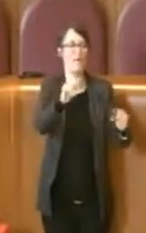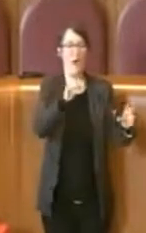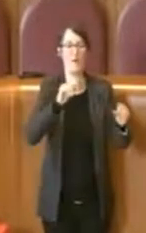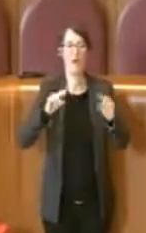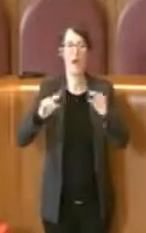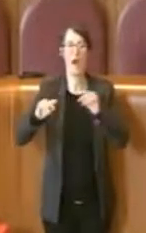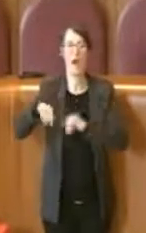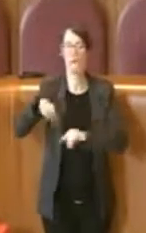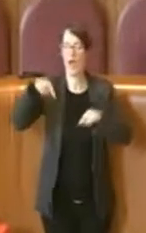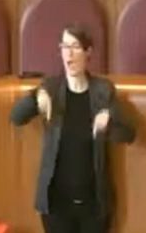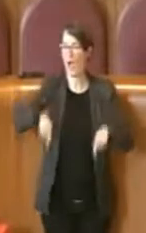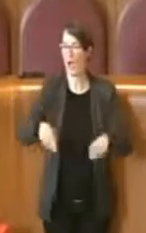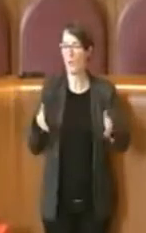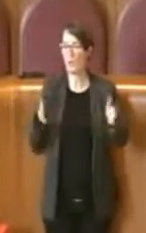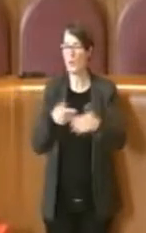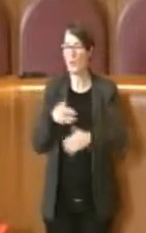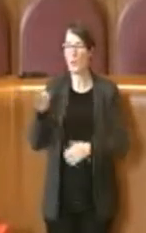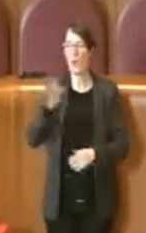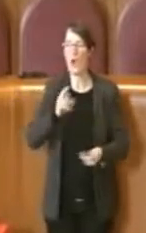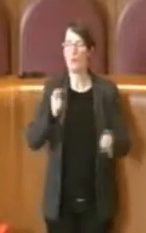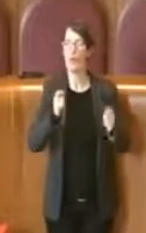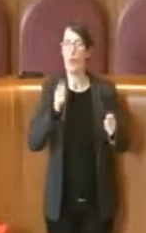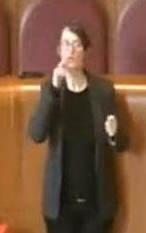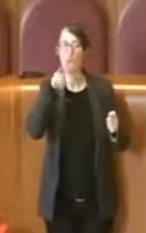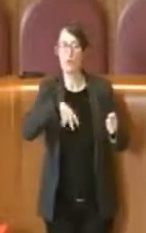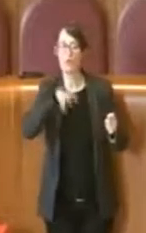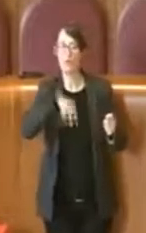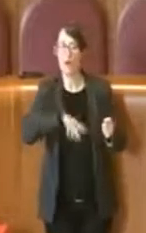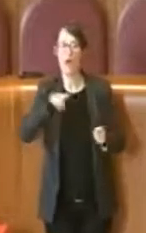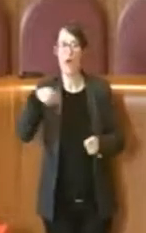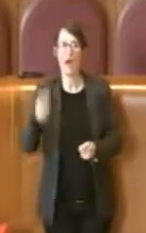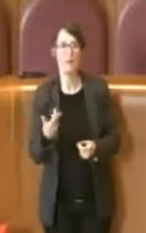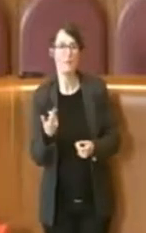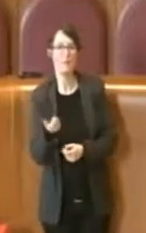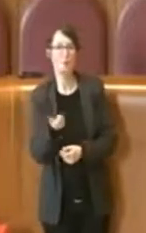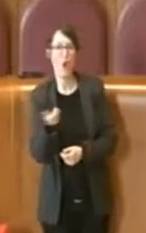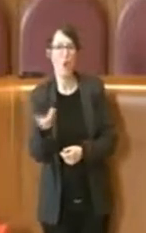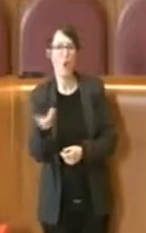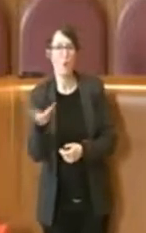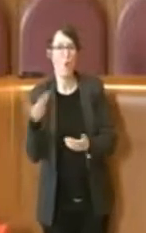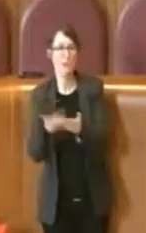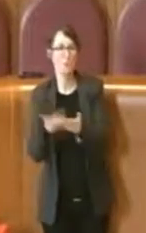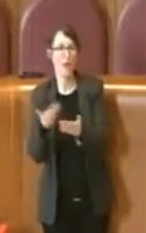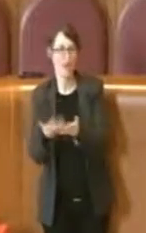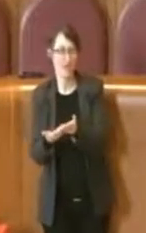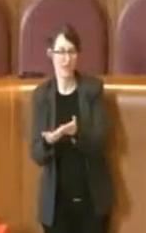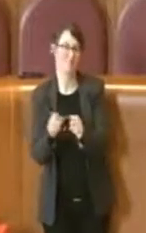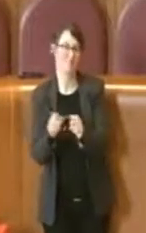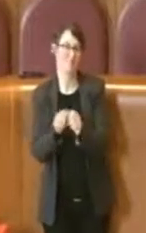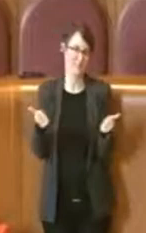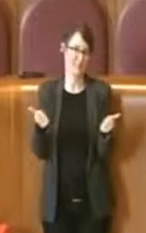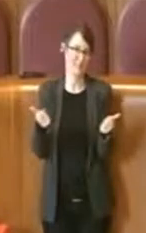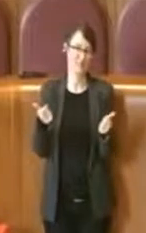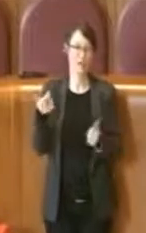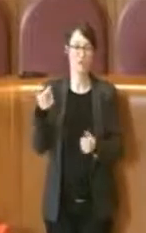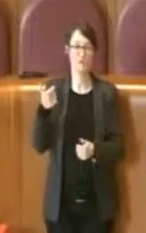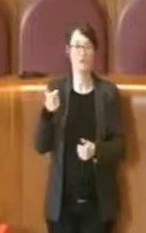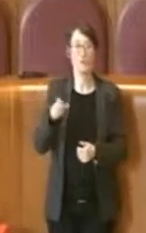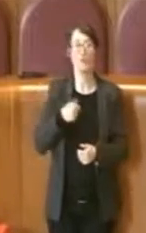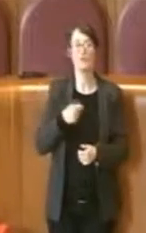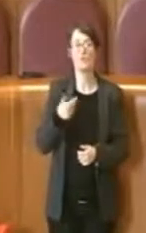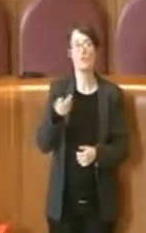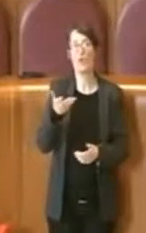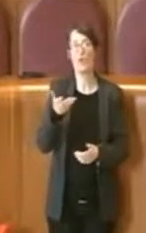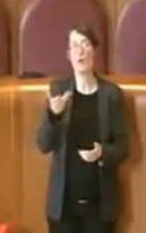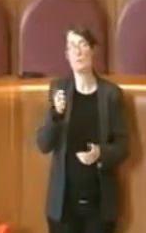opposizioni o anche lette sui giornali. Perché passiamo dai circa 30 milioni del 2017, sul